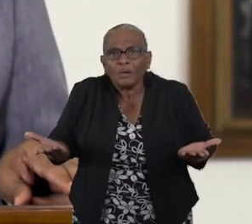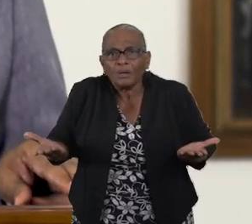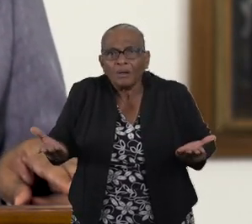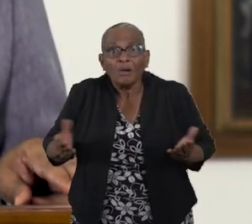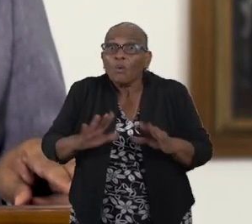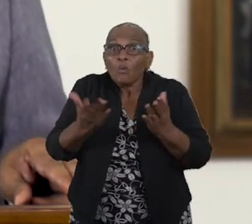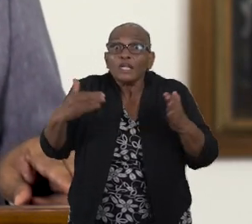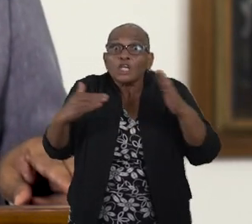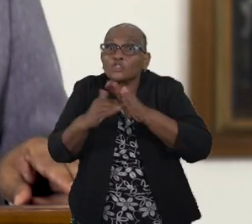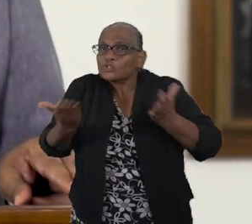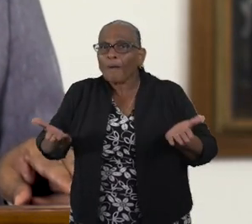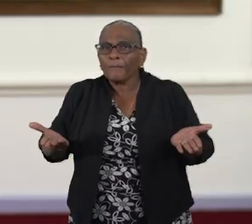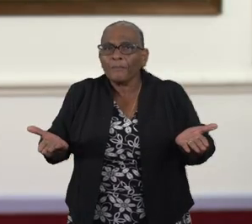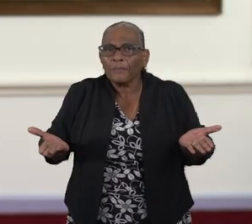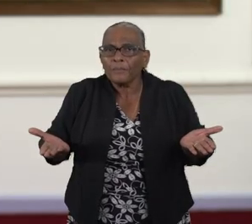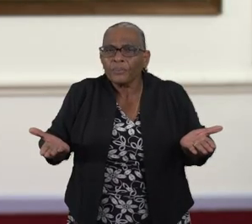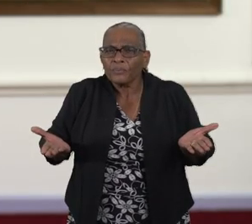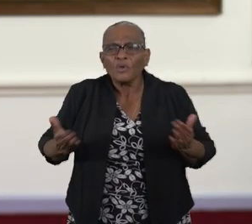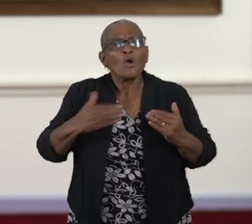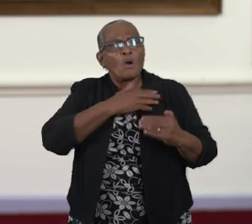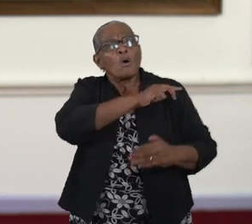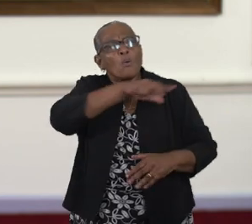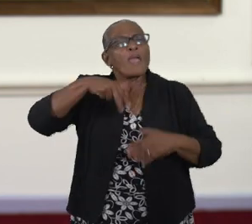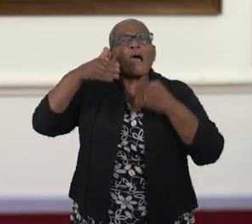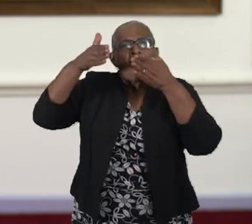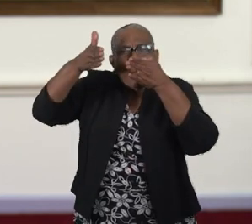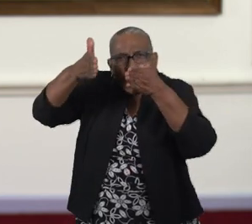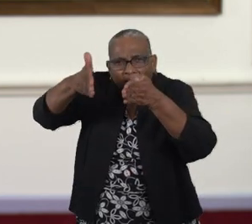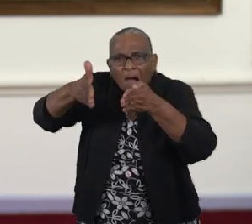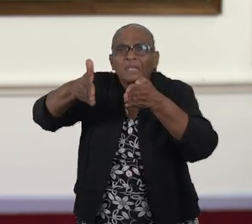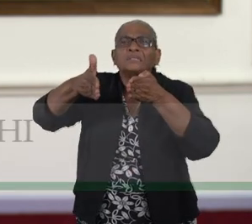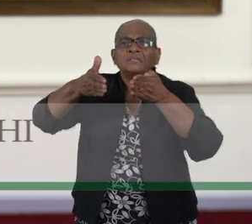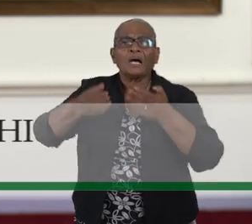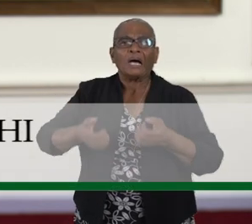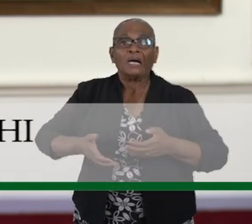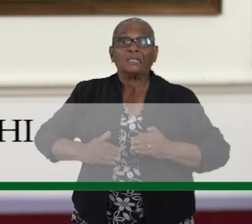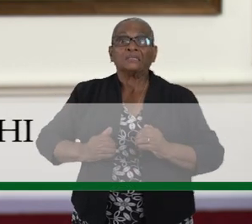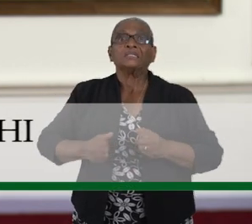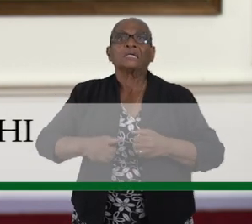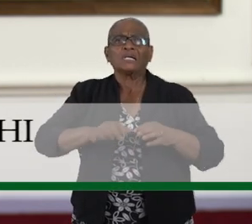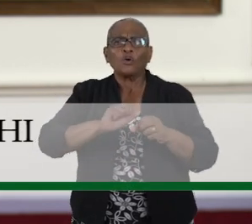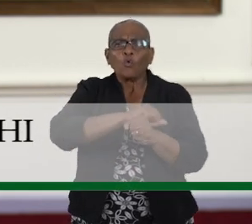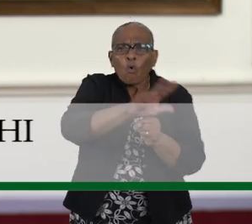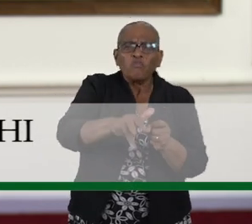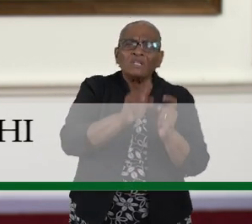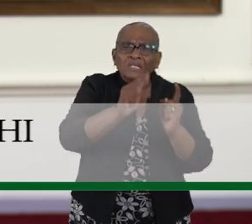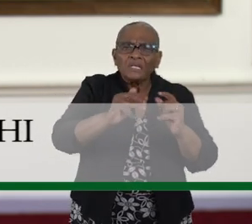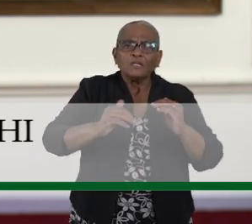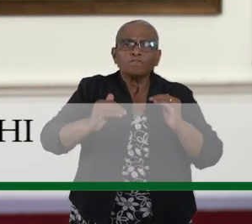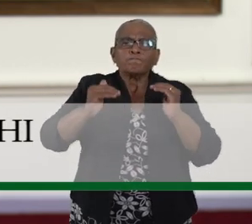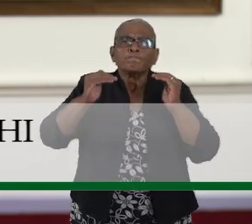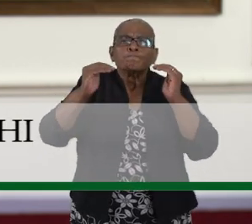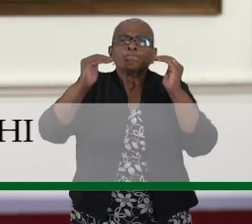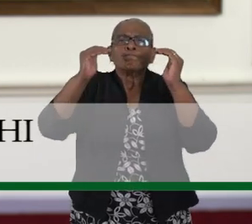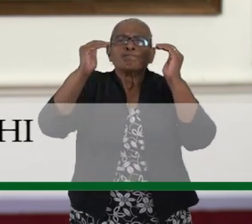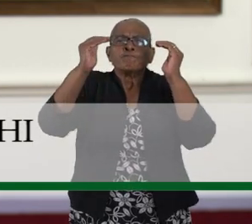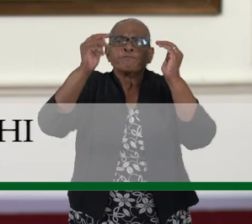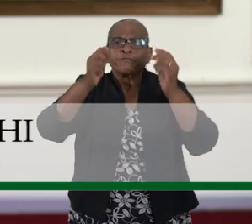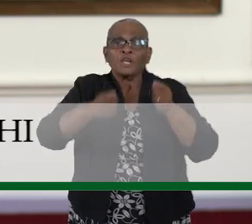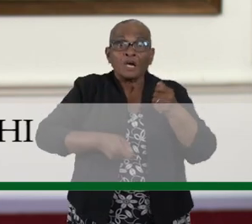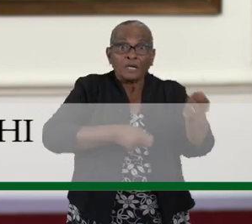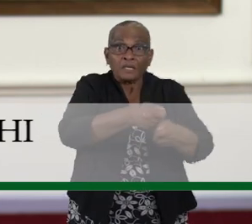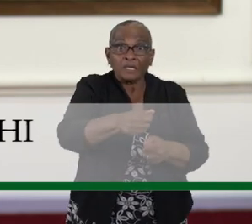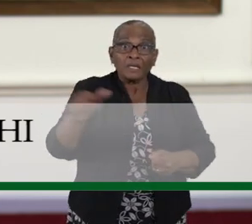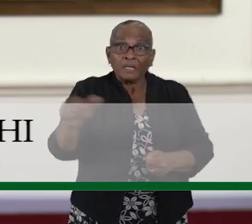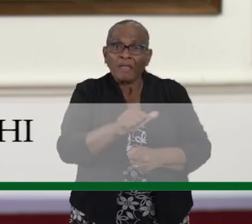Wanneer houdt dit op? Terwijl we aandacht besteden aan de heersende COVID-19-epidemie, kijkt de regering